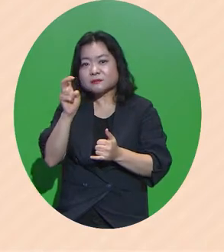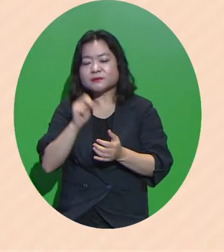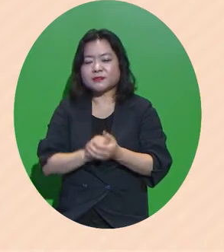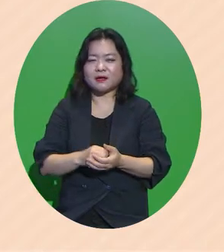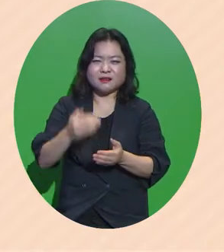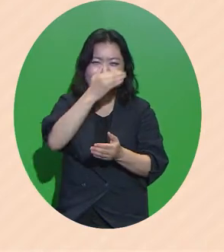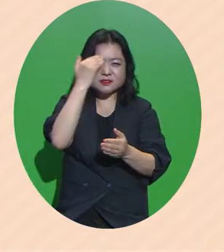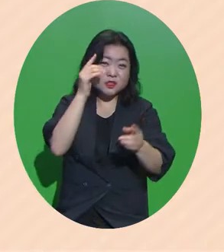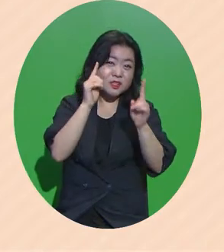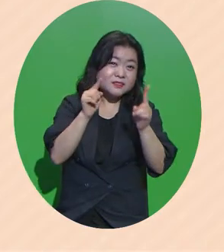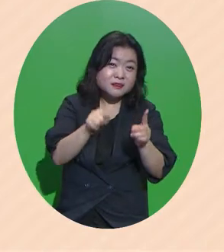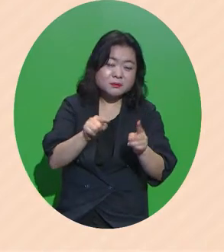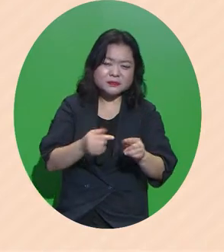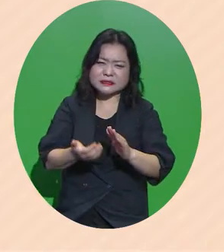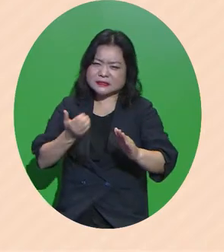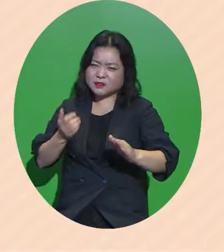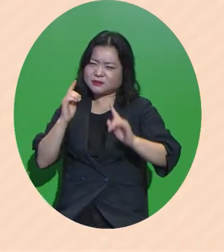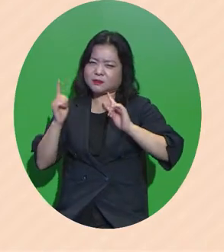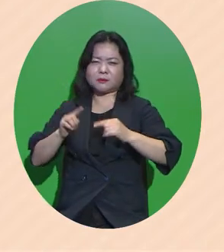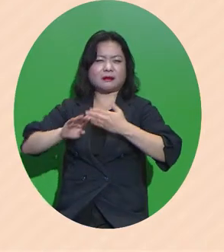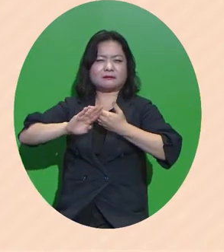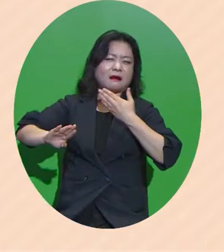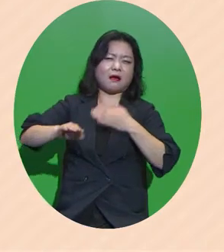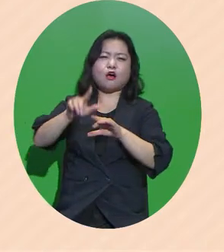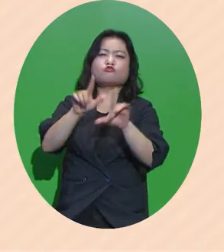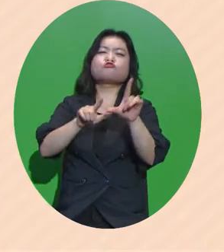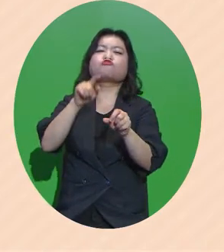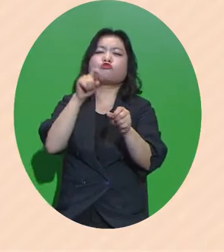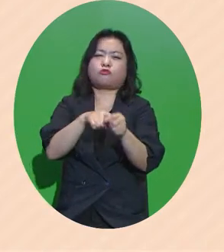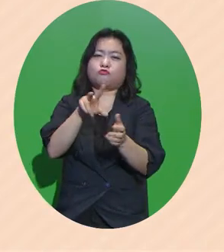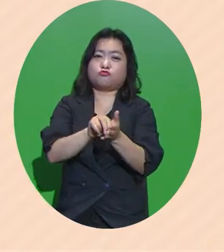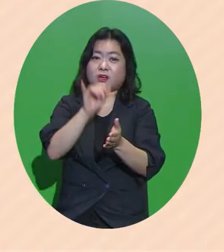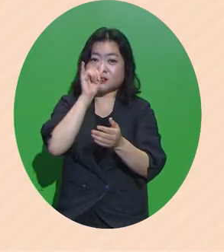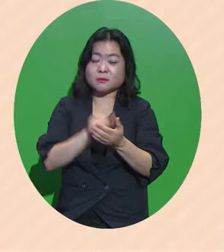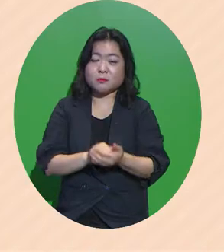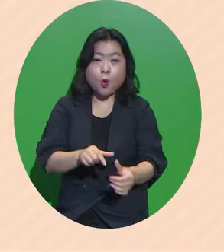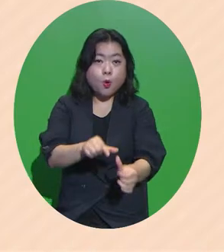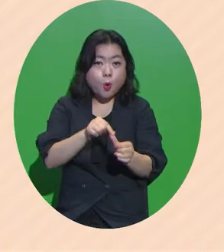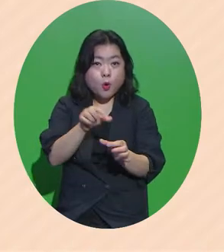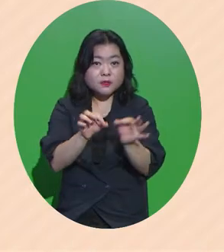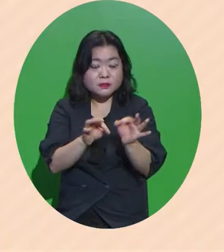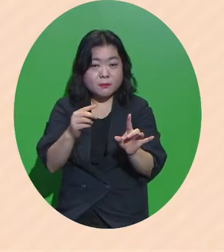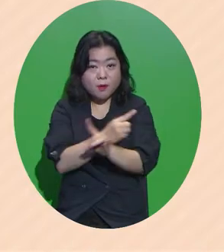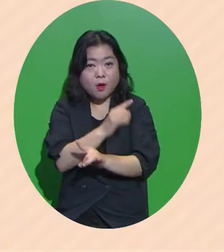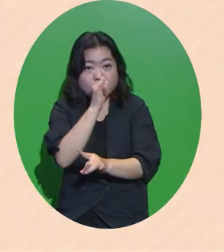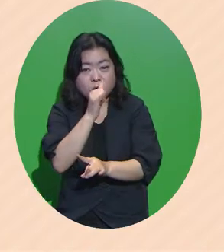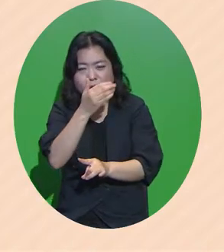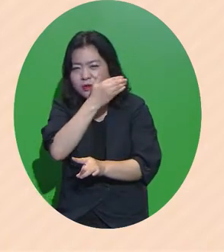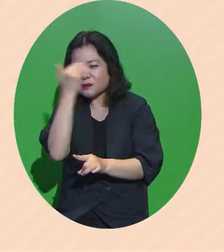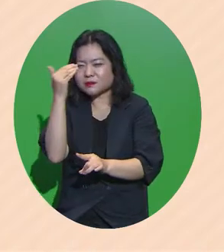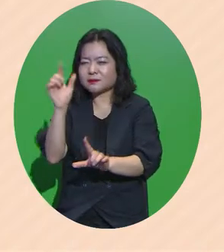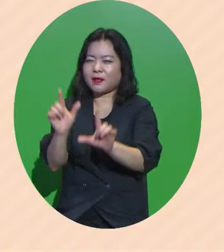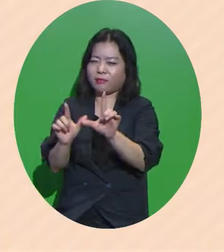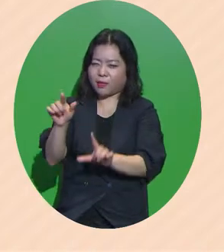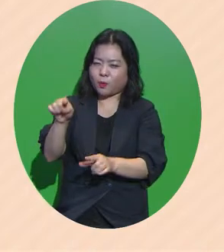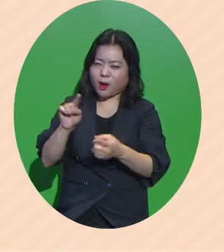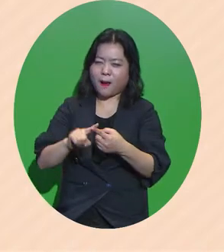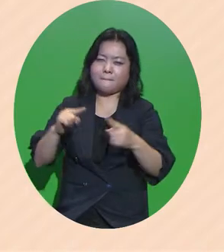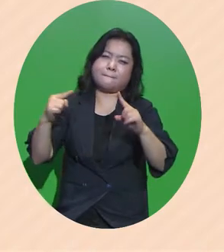성격이 다른 구조적 문제가 되고 있습니다 앞서 말씀드린 대로 고용시장이 바뀌고 있고 청년들의 태도가